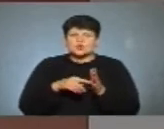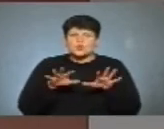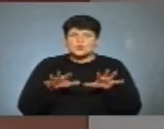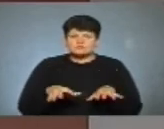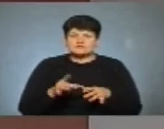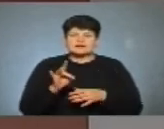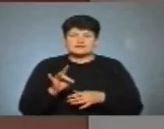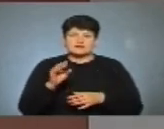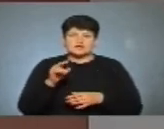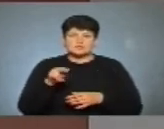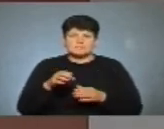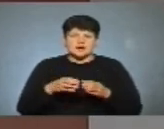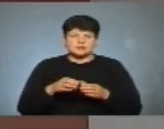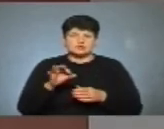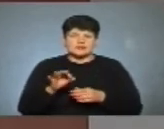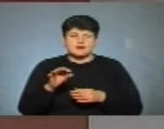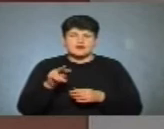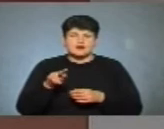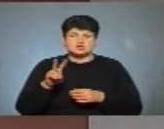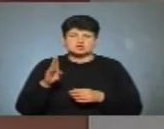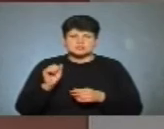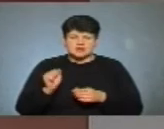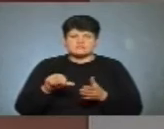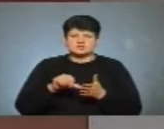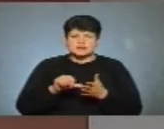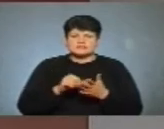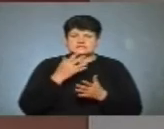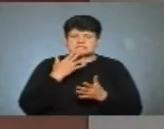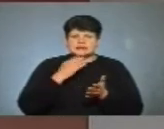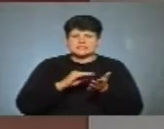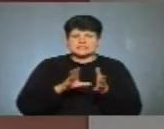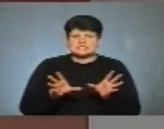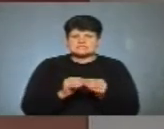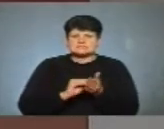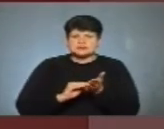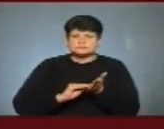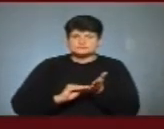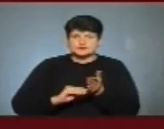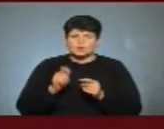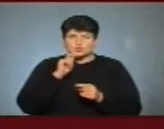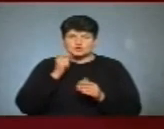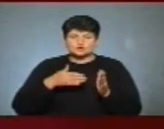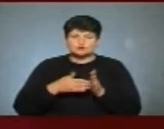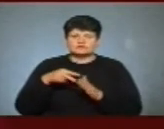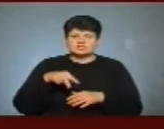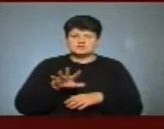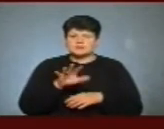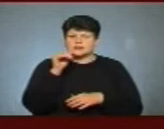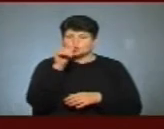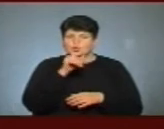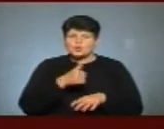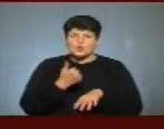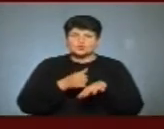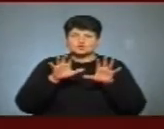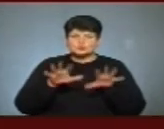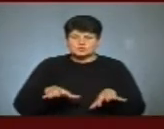радикальної партії Олега Ляшка. Він член Національних спілок письменників журналістів України. До 2005 року очолював обласну